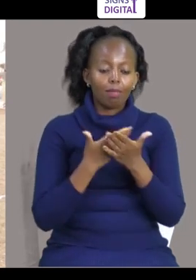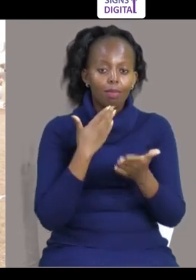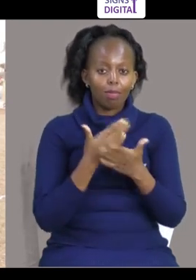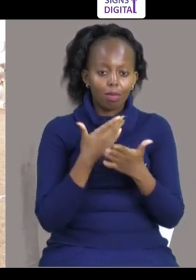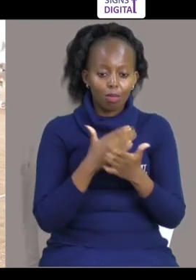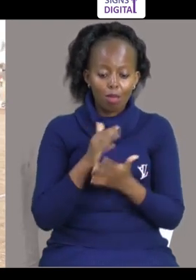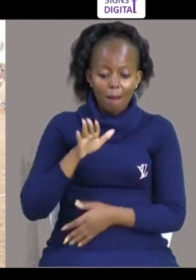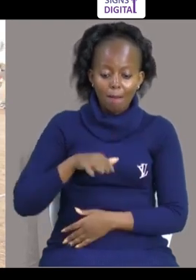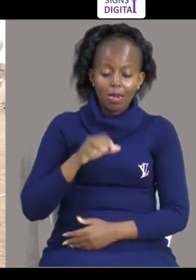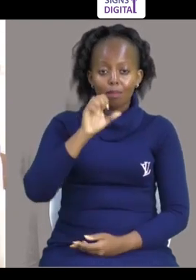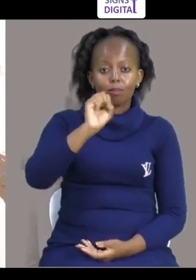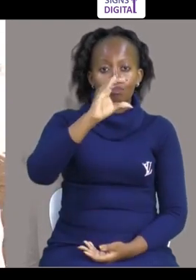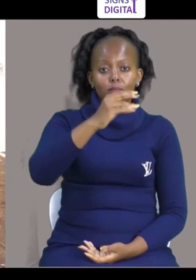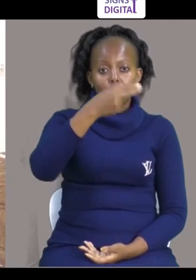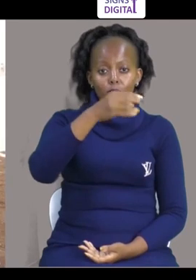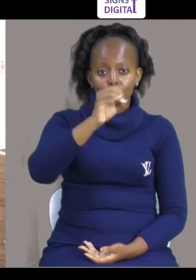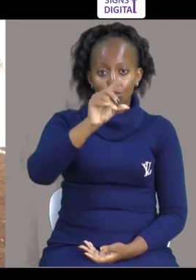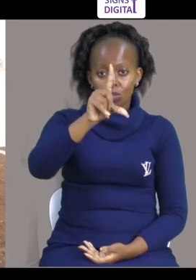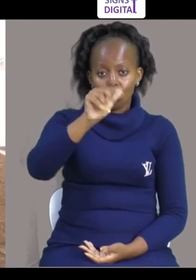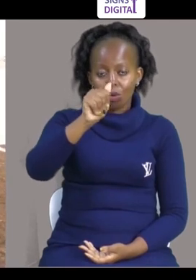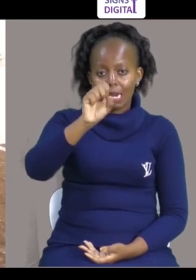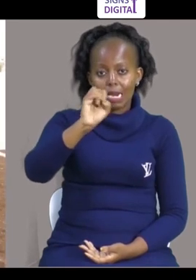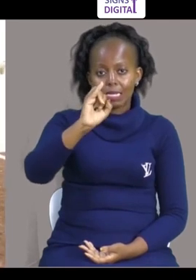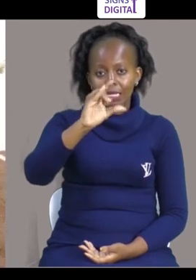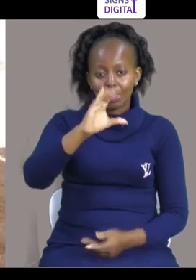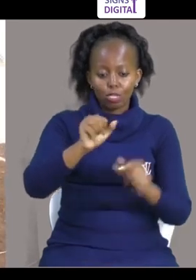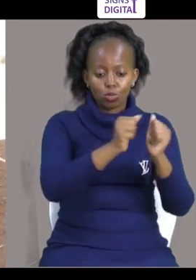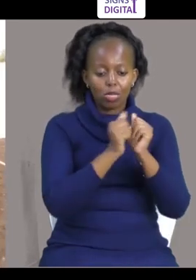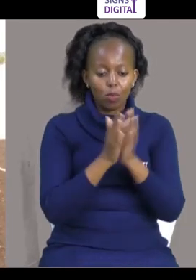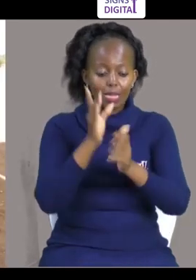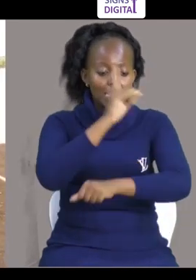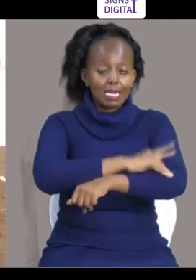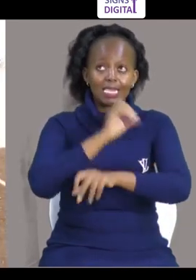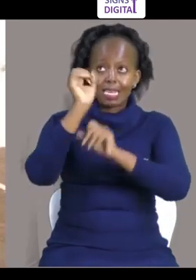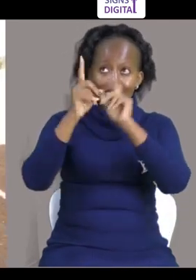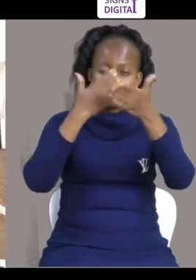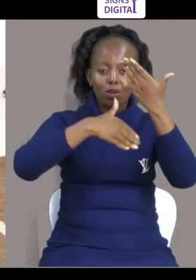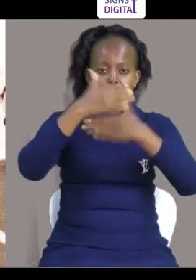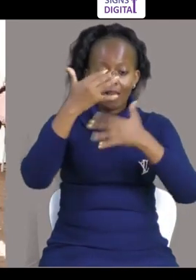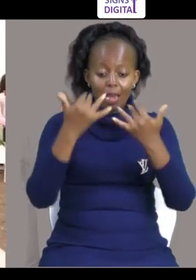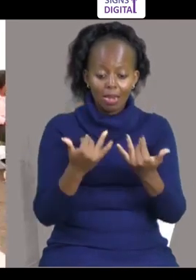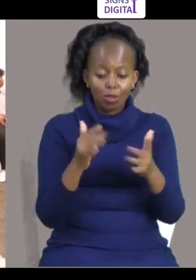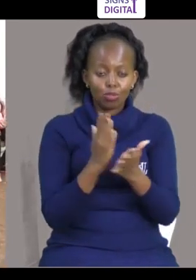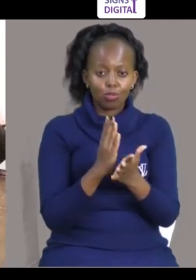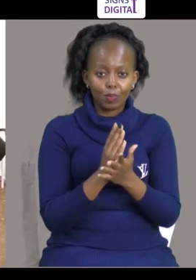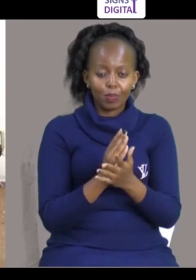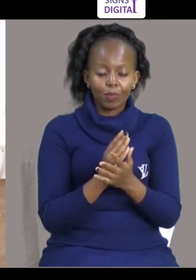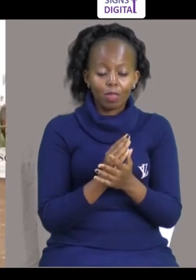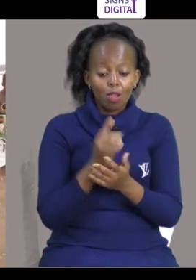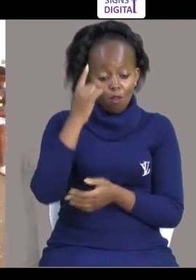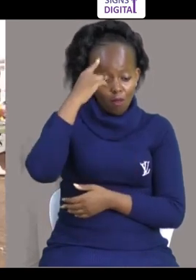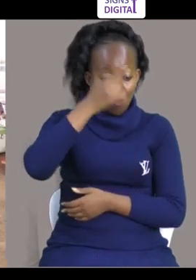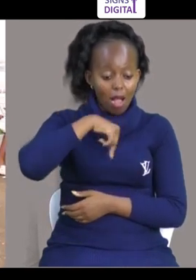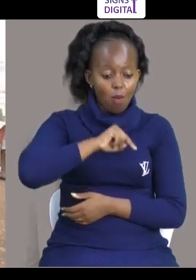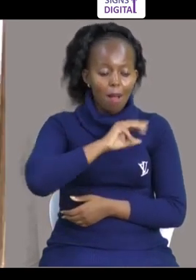Sante Sana Madame Scholar Sticker Pamoja La Desta University So Kufikia Sisi